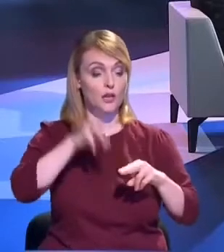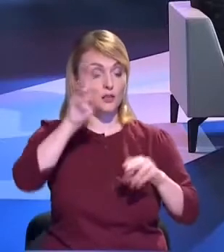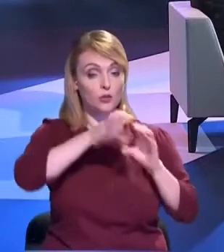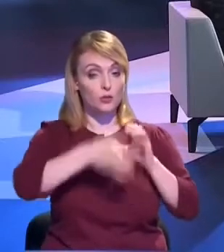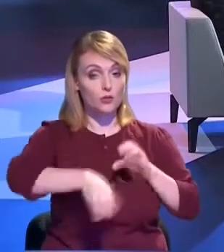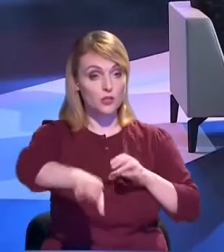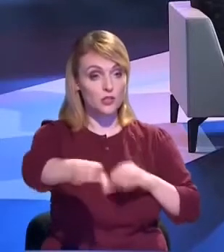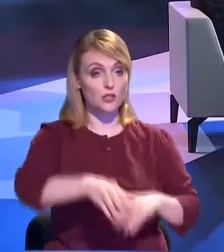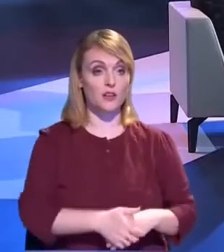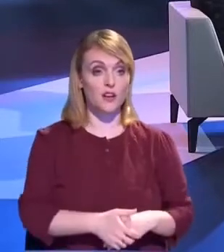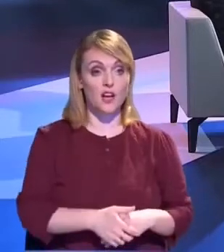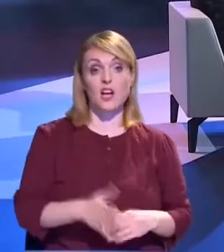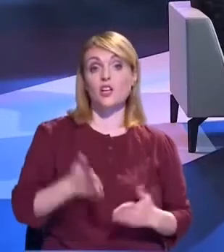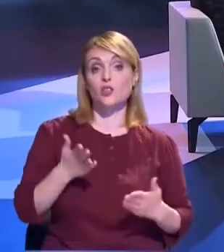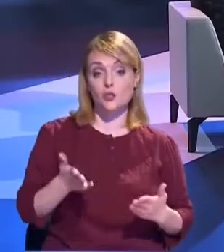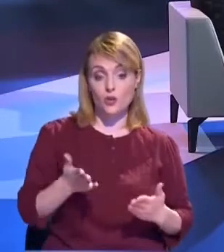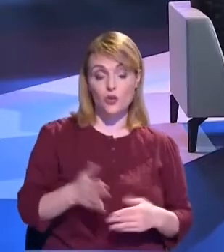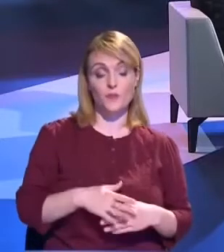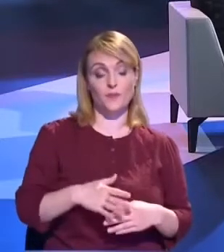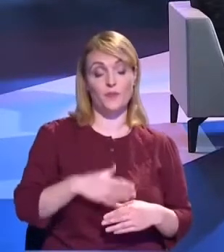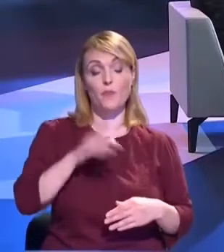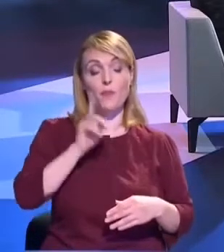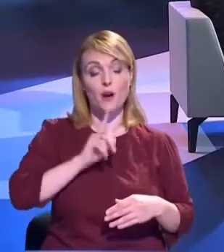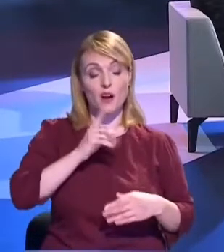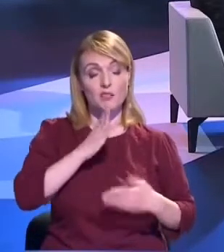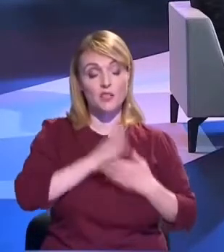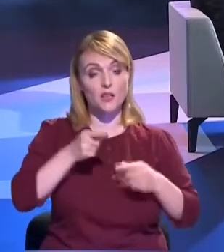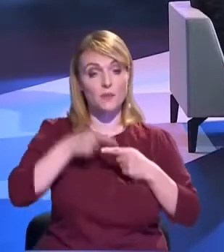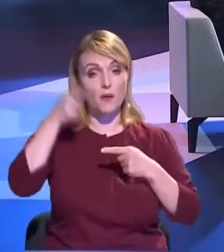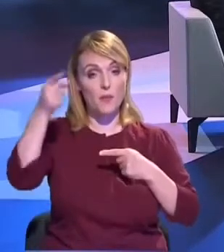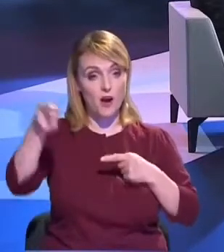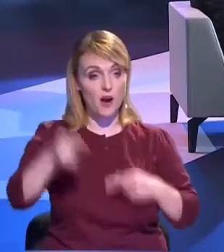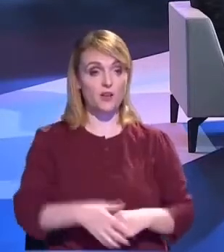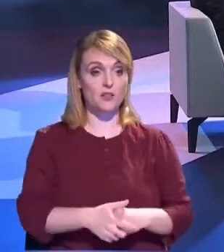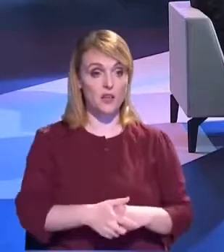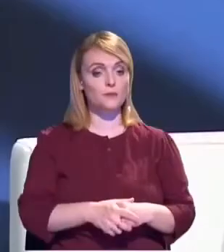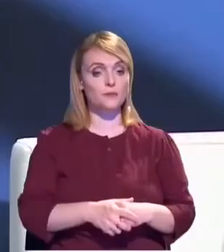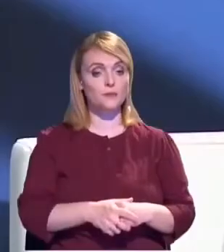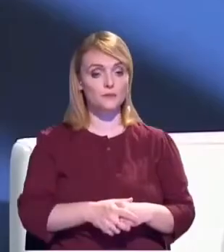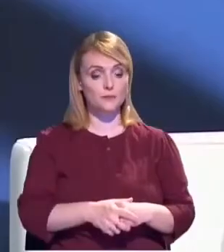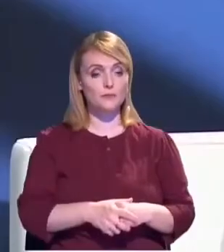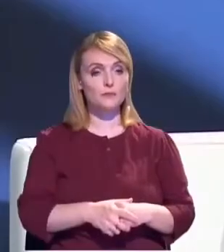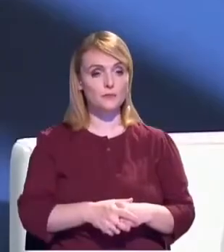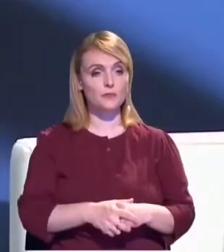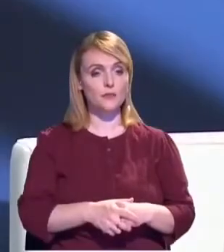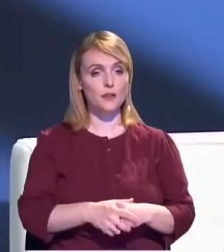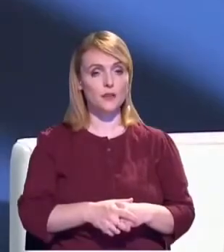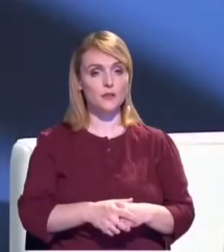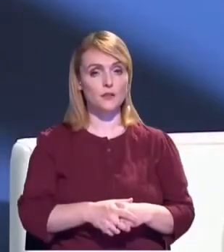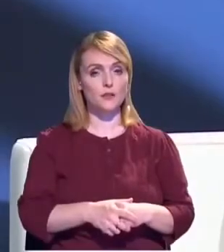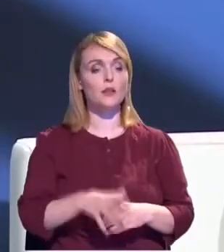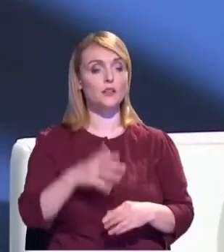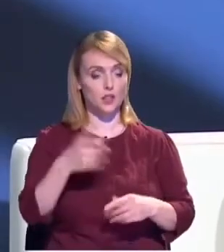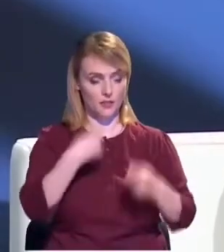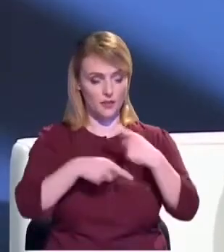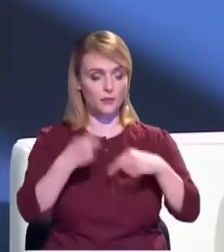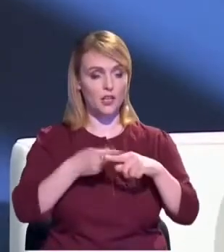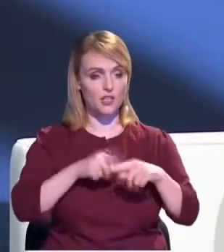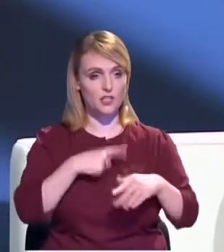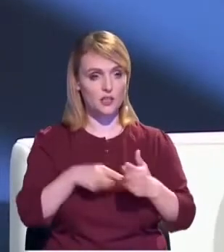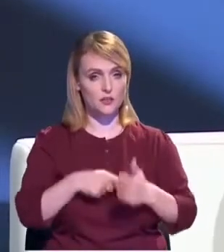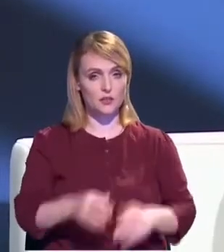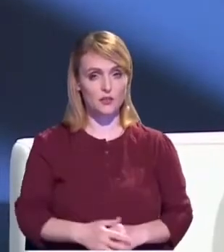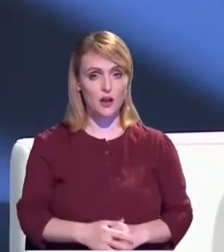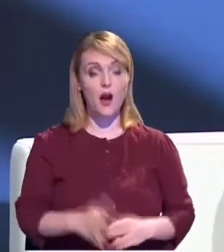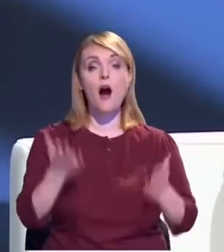păcate nu ajungem și la stațiile depurare care trebuie să fie în fiecare localitate. Domnule Camerzan, construim apeducte, dar cum rămâne cu